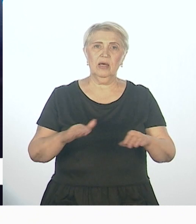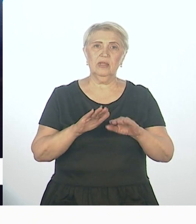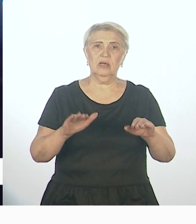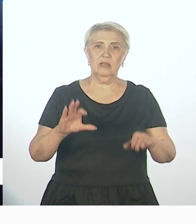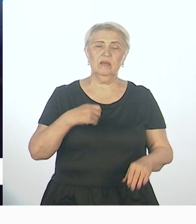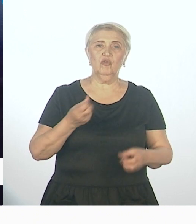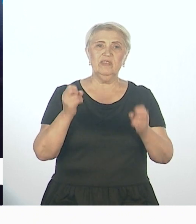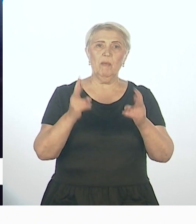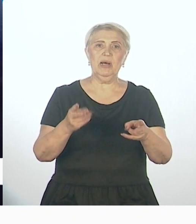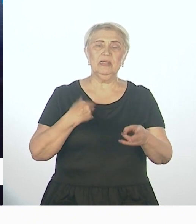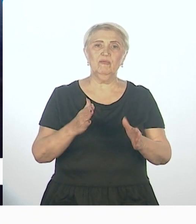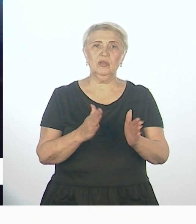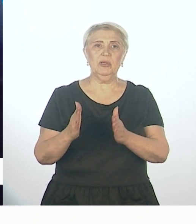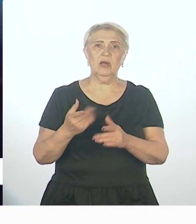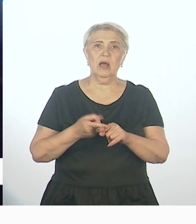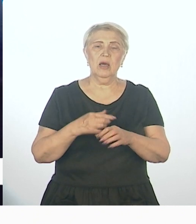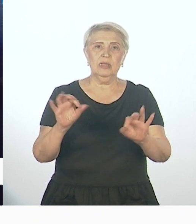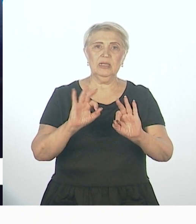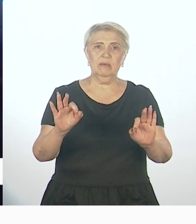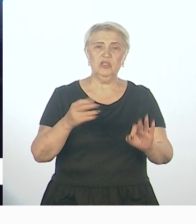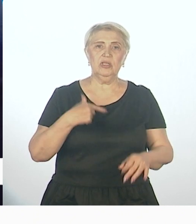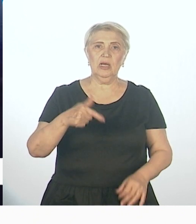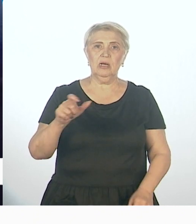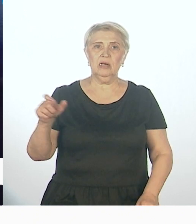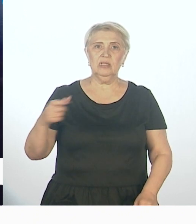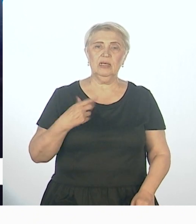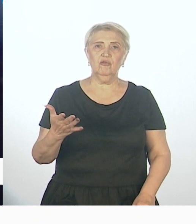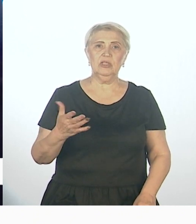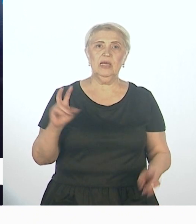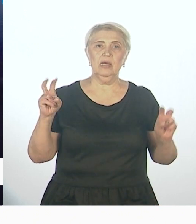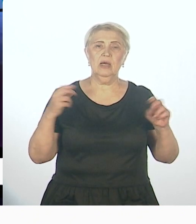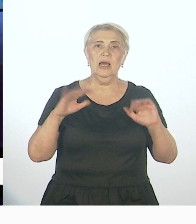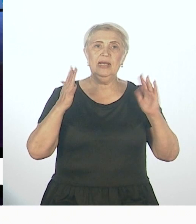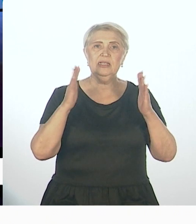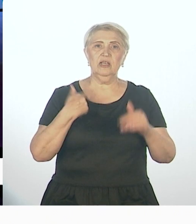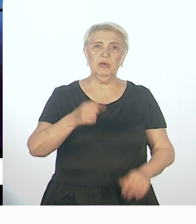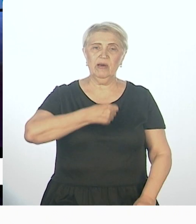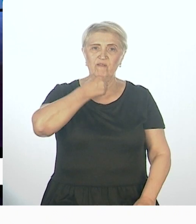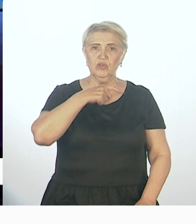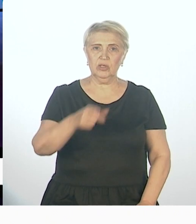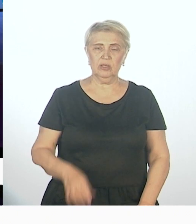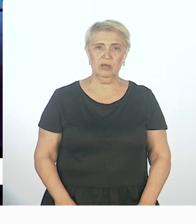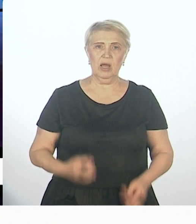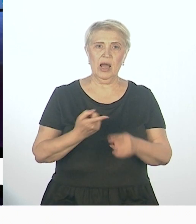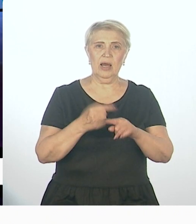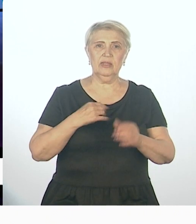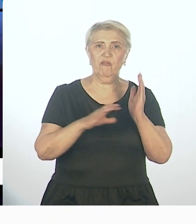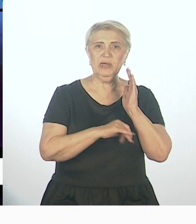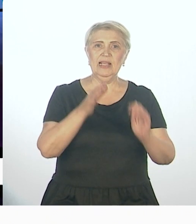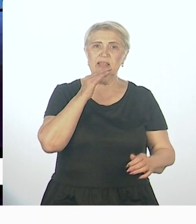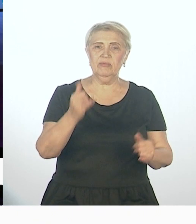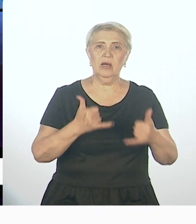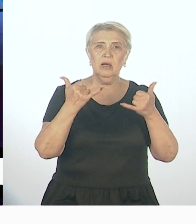опасном положении. Это наши замечательные граждане серебряного возраста. Это в последнее время